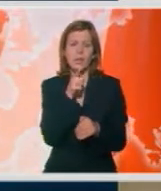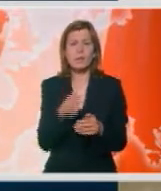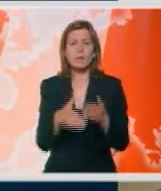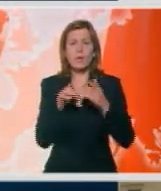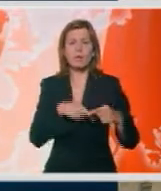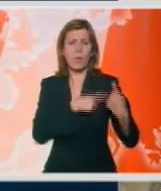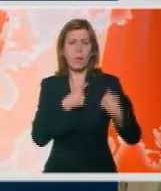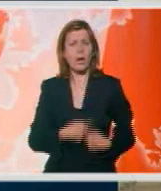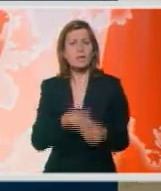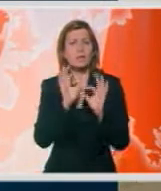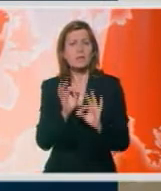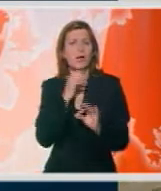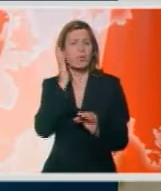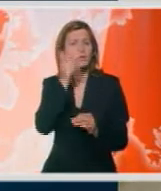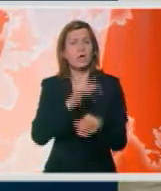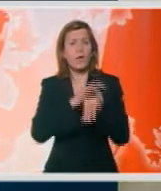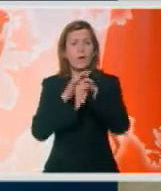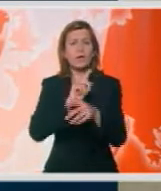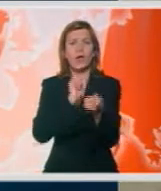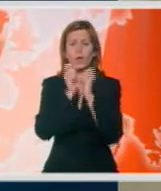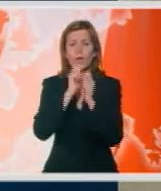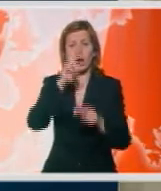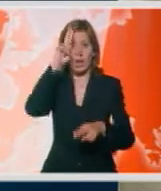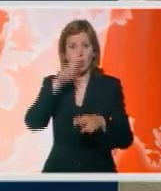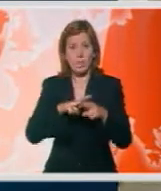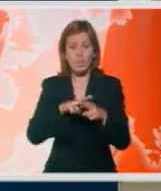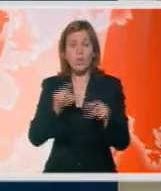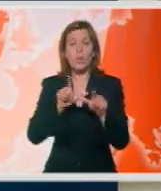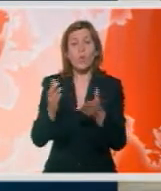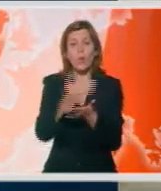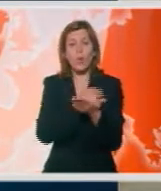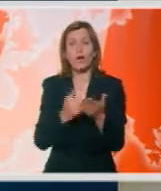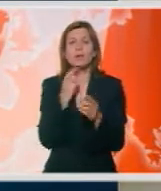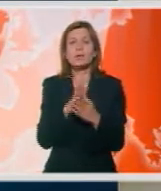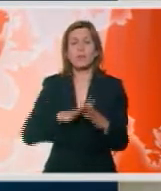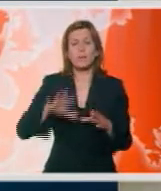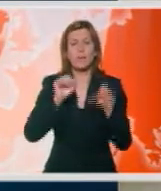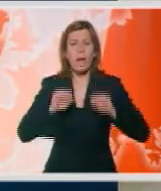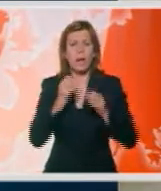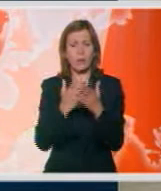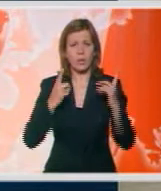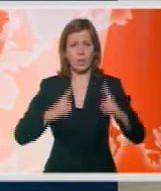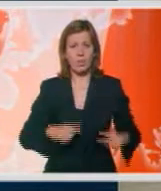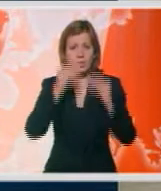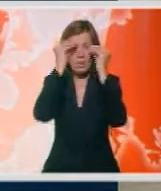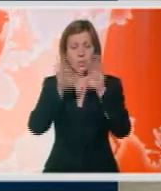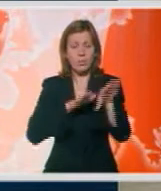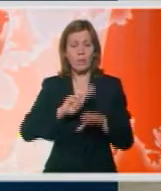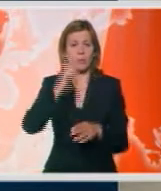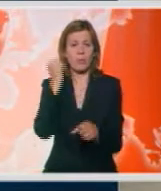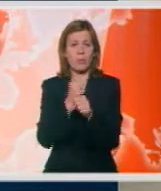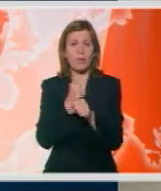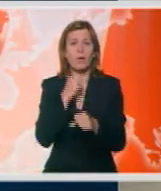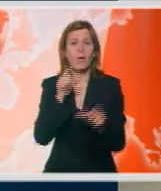doprinese svakom procesu koji može da dovede do dogovorenog rešenja u korist stabilnosti Zapadnog Balkana, saopštile Ministarstvo sponi